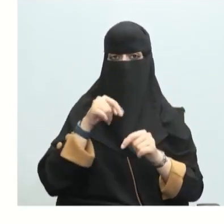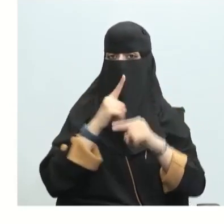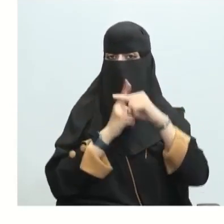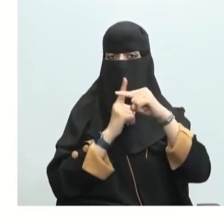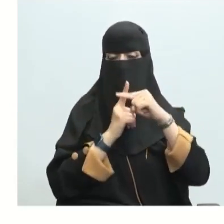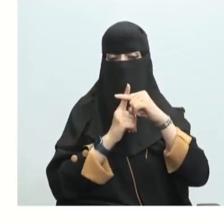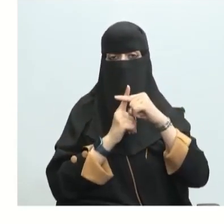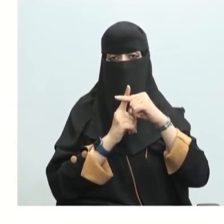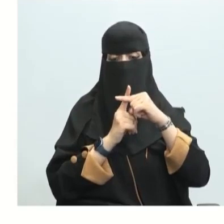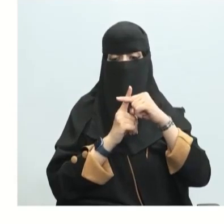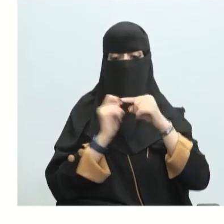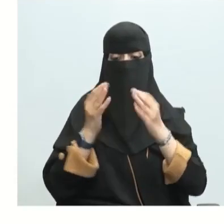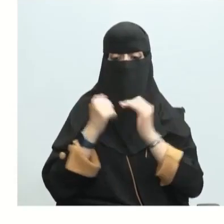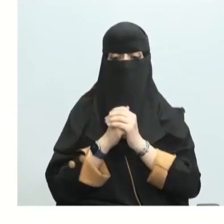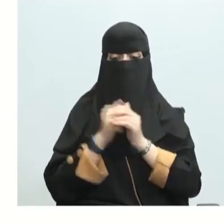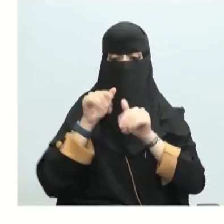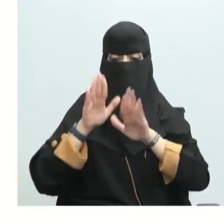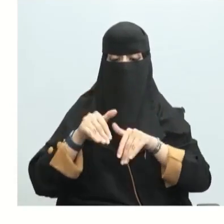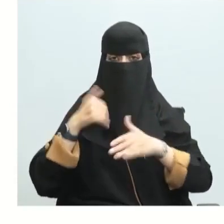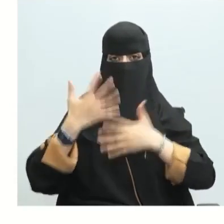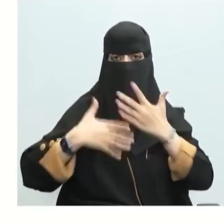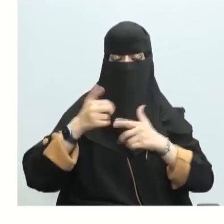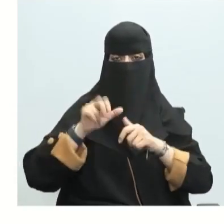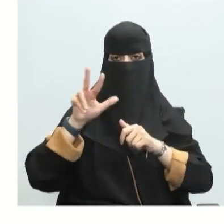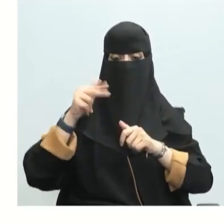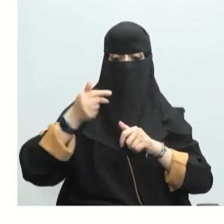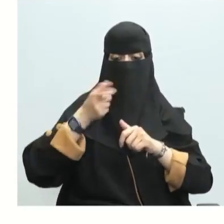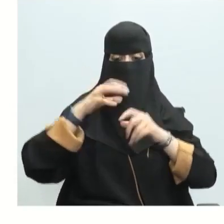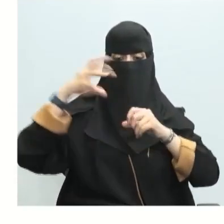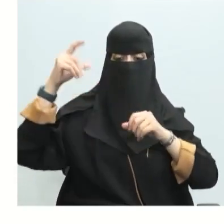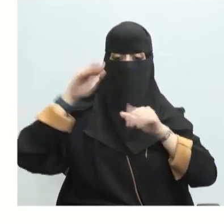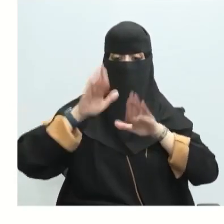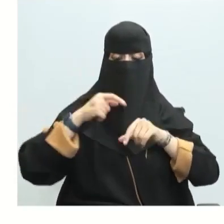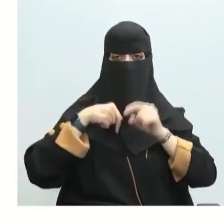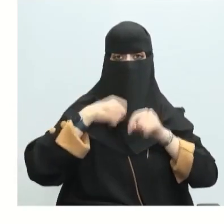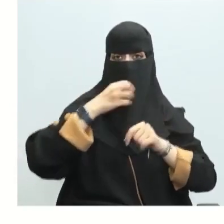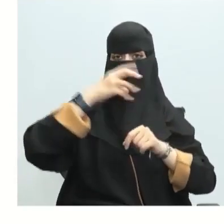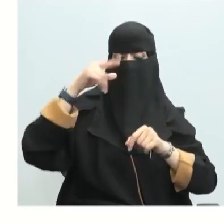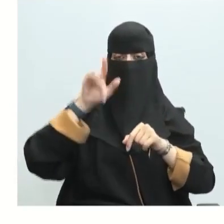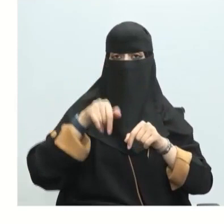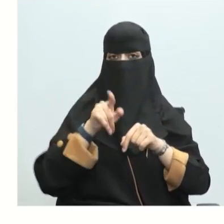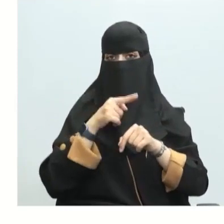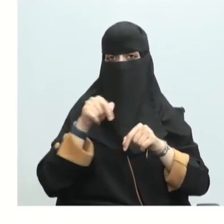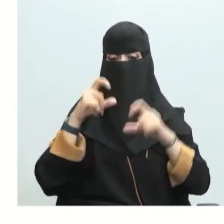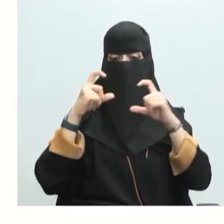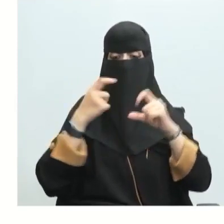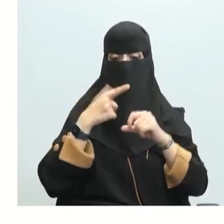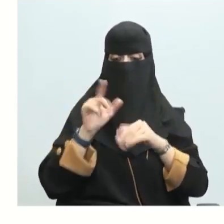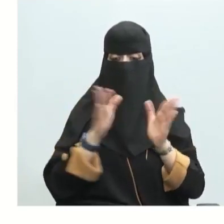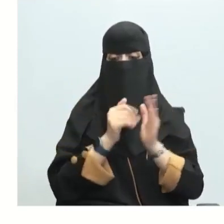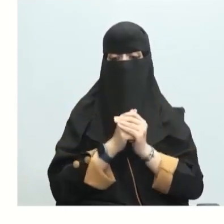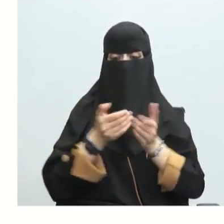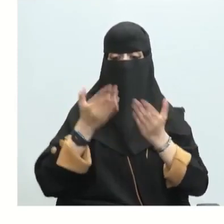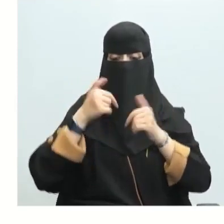الجواب خاطئ إشارة موجب تعدل حالة الغازية الحالة القياسية للأكسوجين نعم صحيح